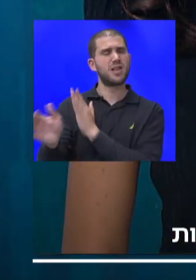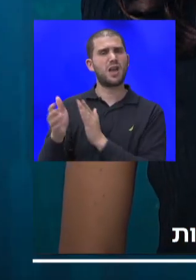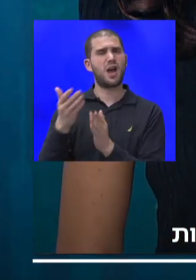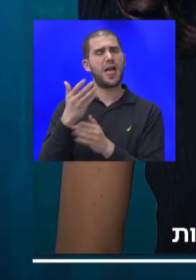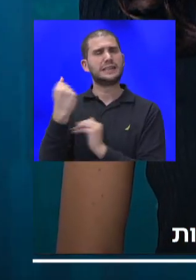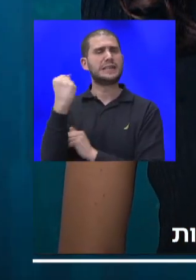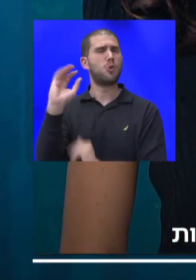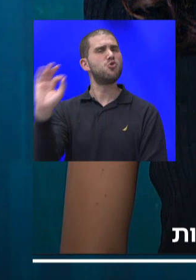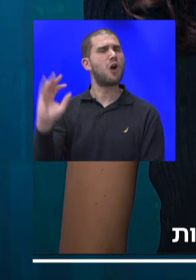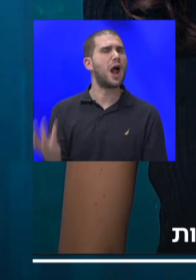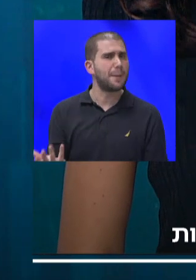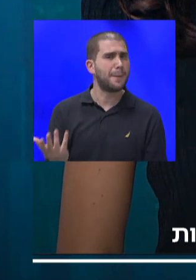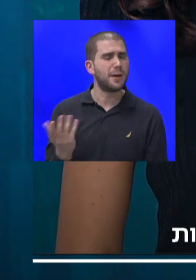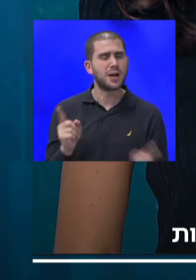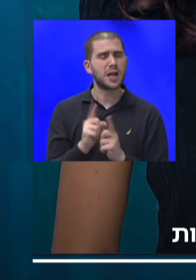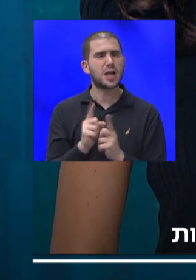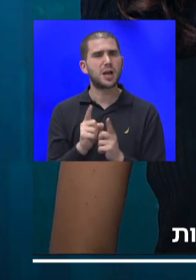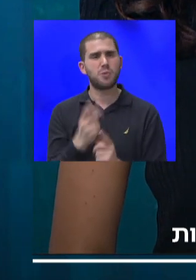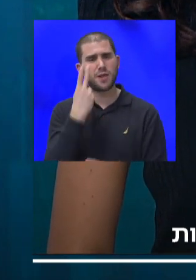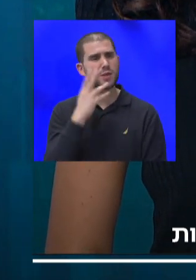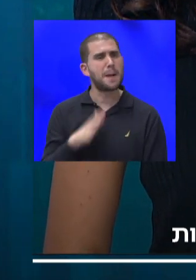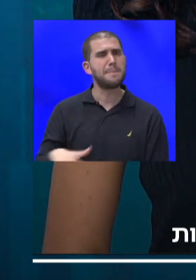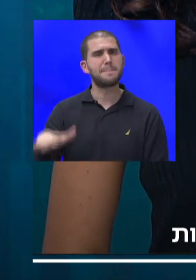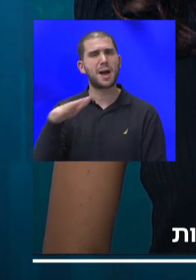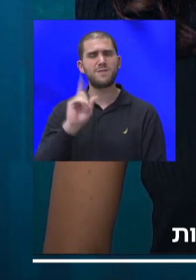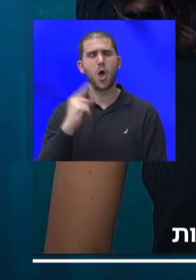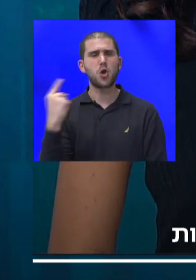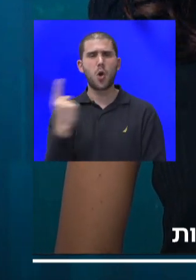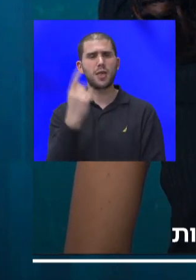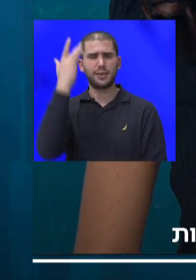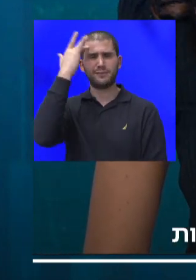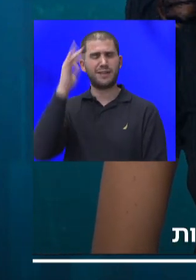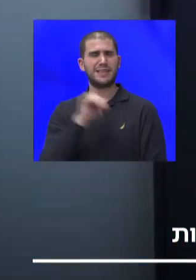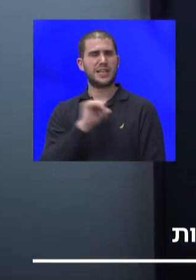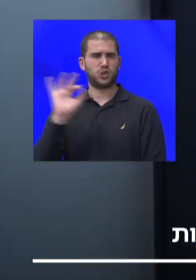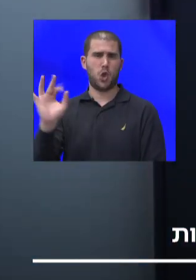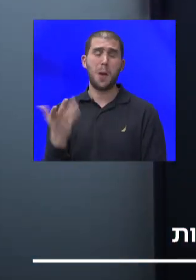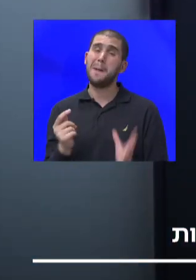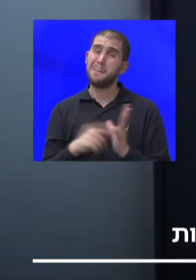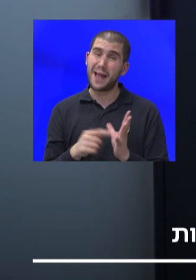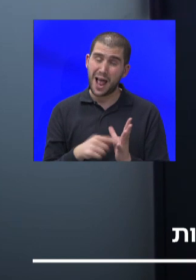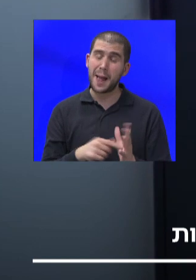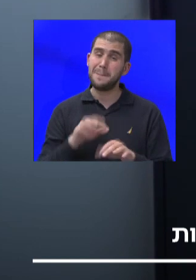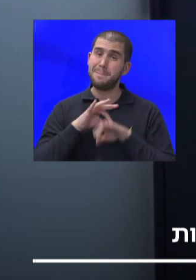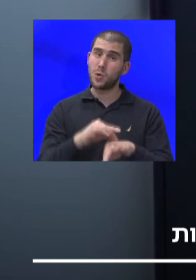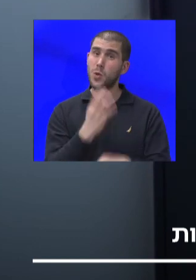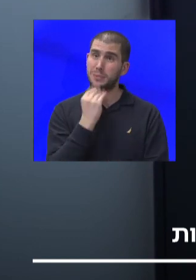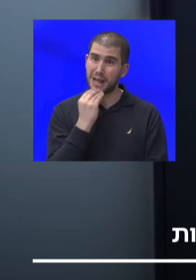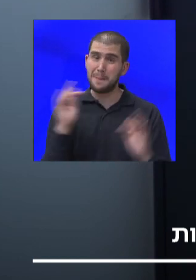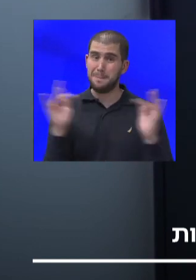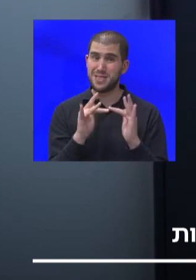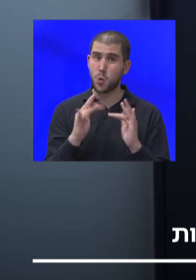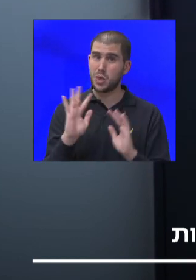ולהסתכל על המרחב ולא כל אחד על האינטרס הצר שלו. כי המנהיגות בישראל, בניגוד לאיך שלפעמים צובעים את